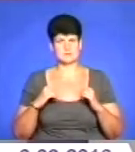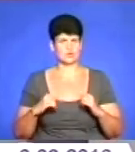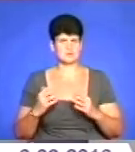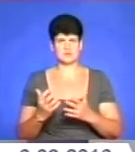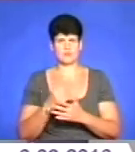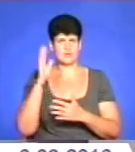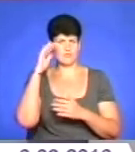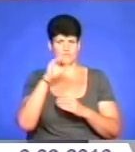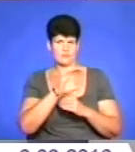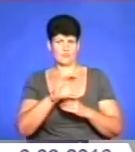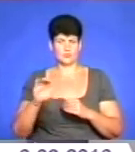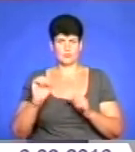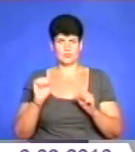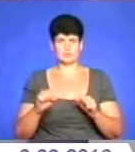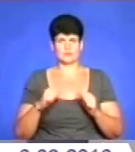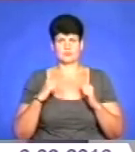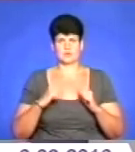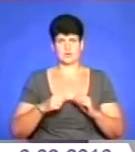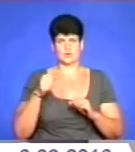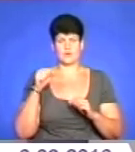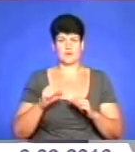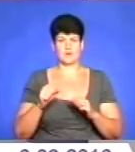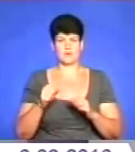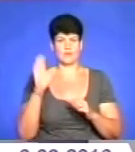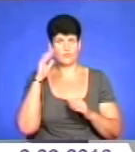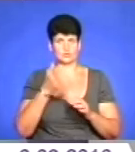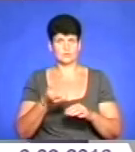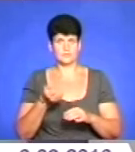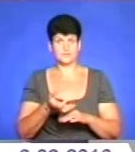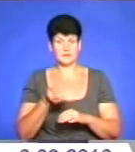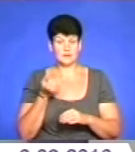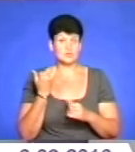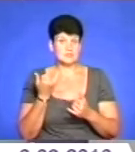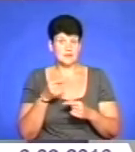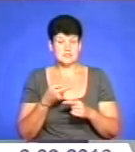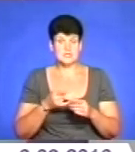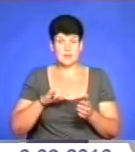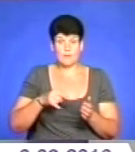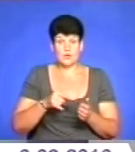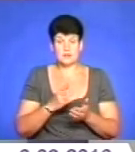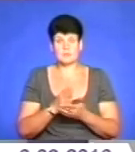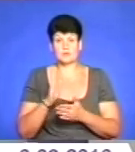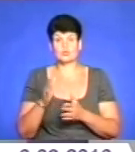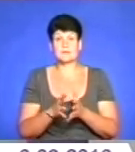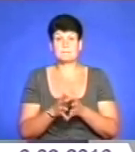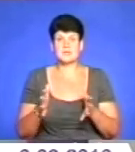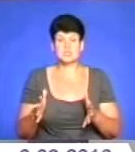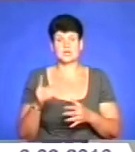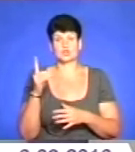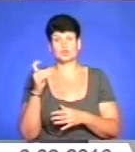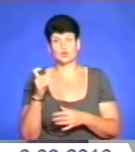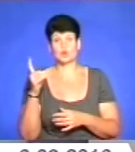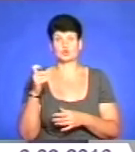водний горизонт і можна було помпою викачувати цю воду. То зараз такі буріння мають бути інколи більше, ніж 100-120